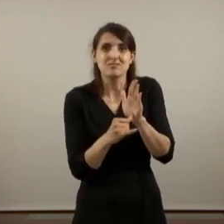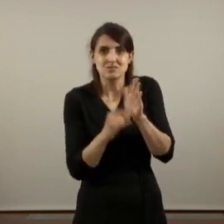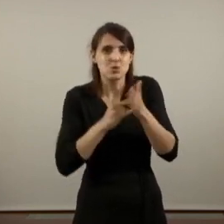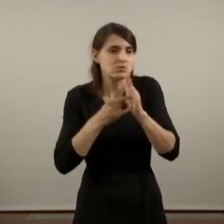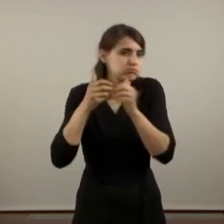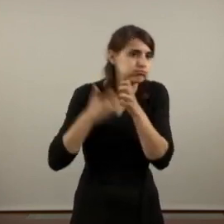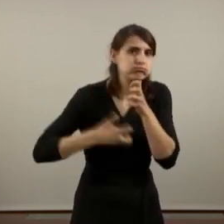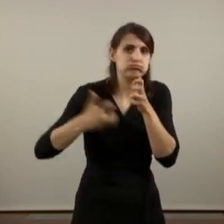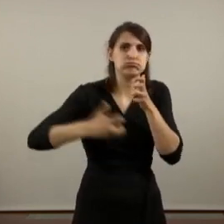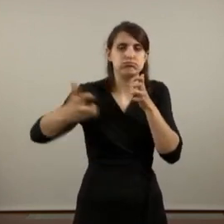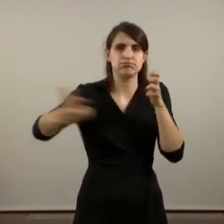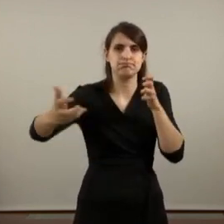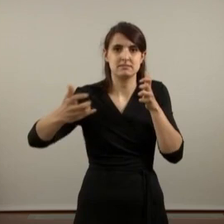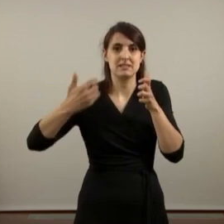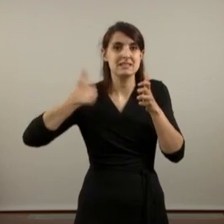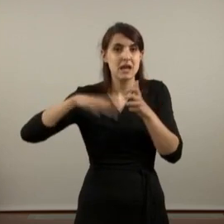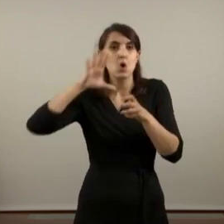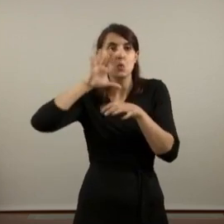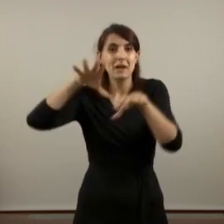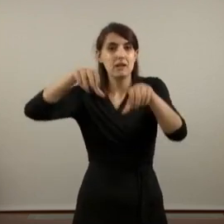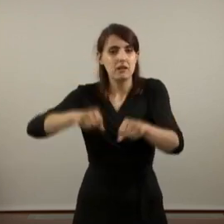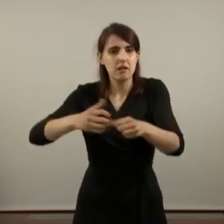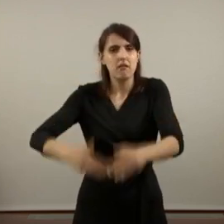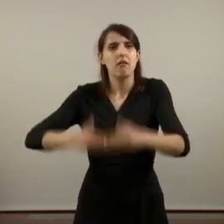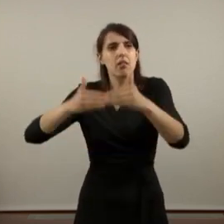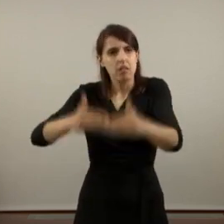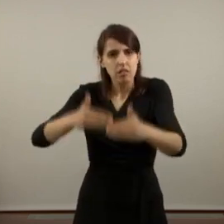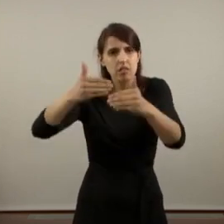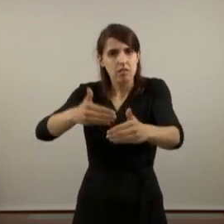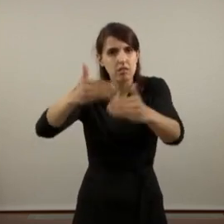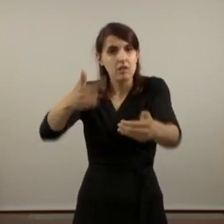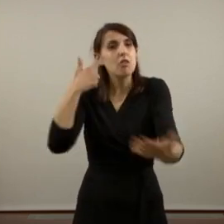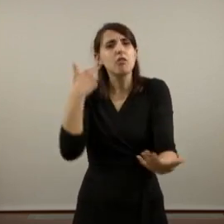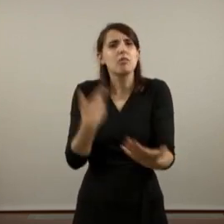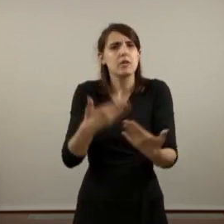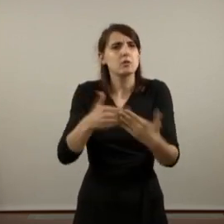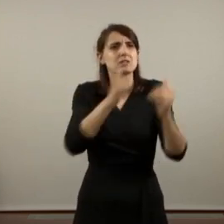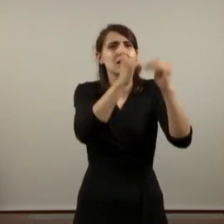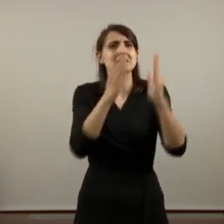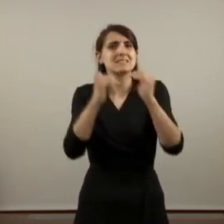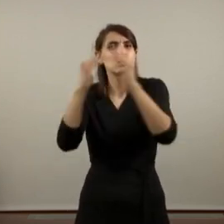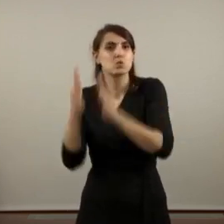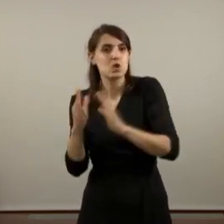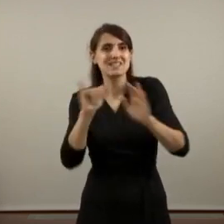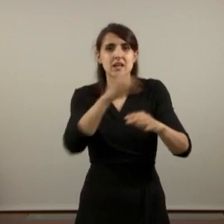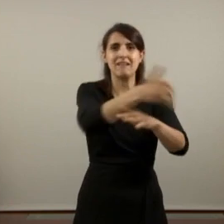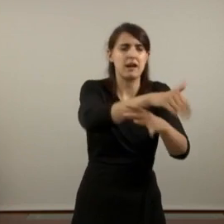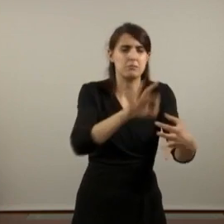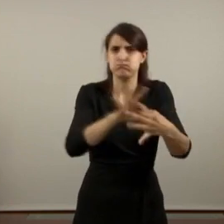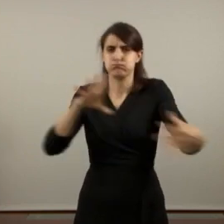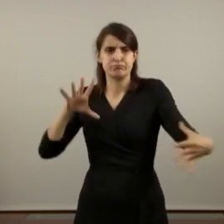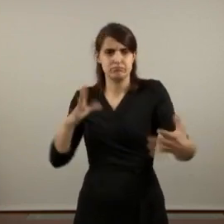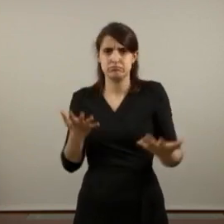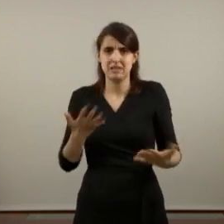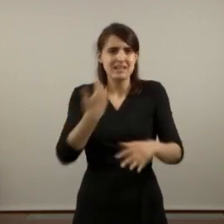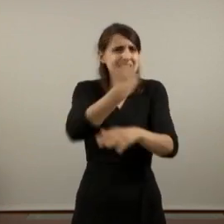investidura innecessàriament demostra la desconexió de les institucions respecte a l'emergència que està vivint aquest país a